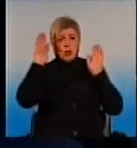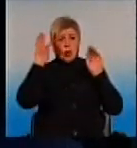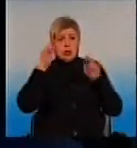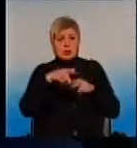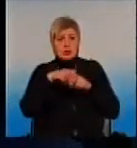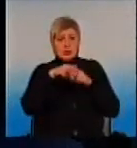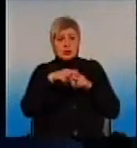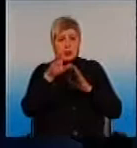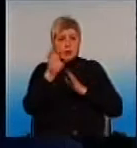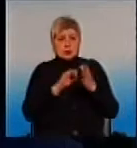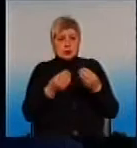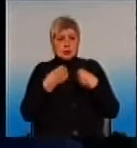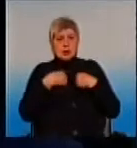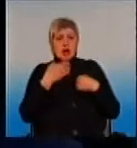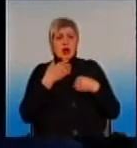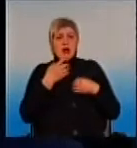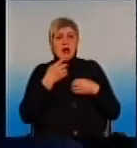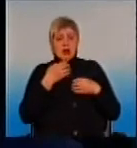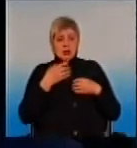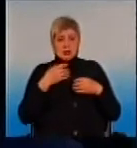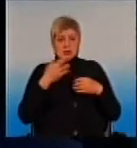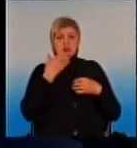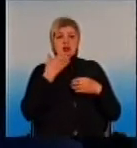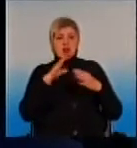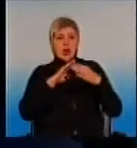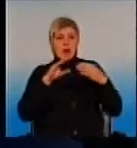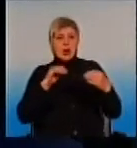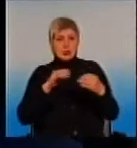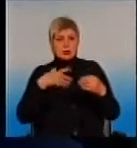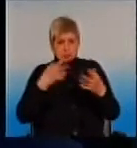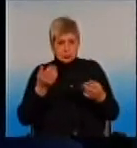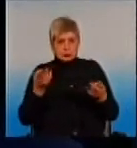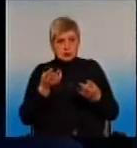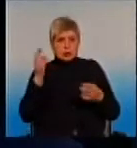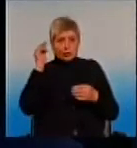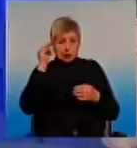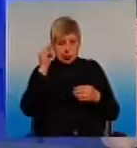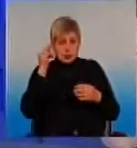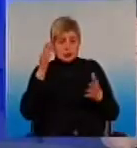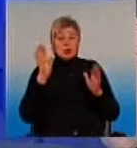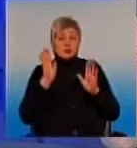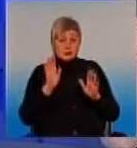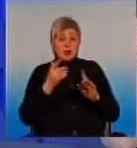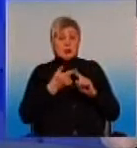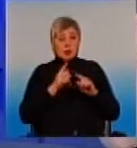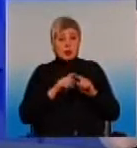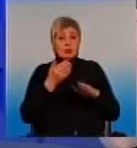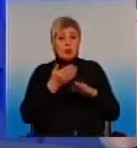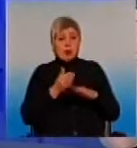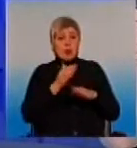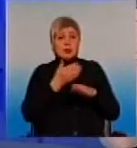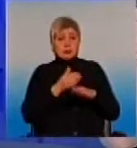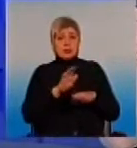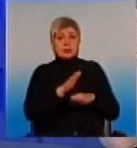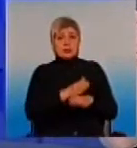То есть мы же должны научиться как-то им пользоваться, чтобы там деревья не сбивать. Поэтому все потихоньку, учитывая то, что вот в